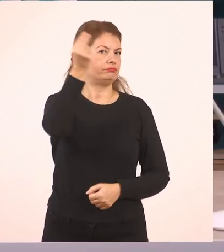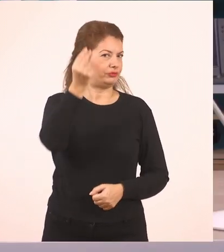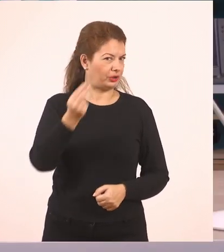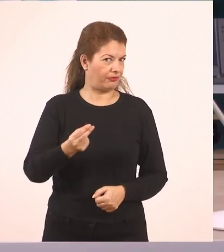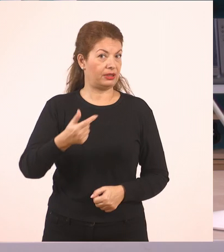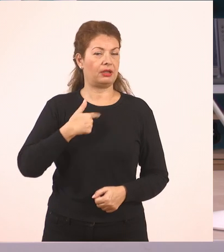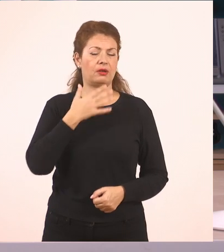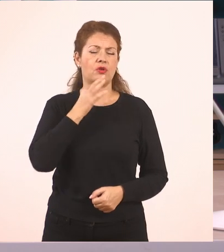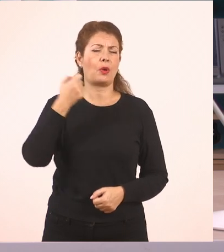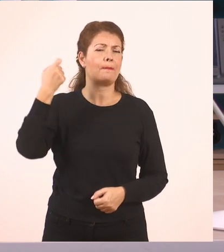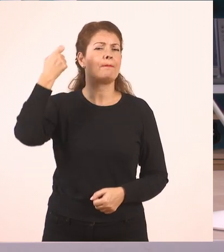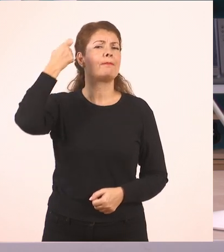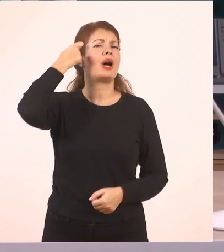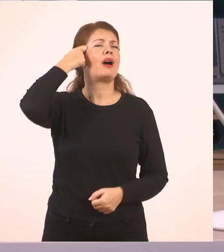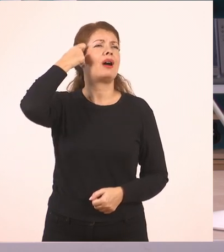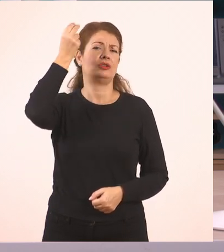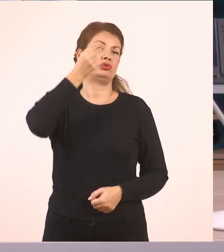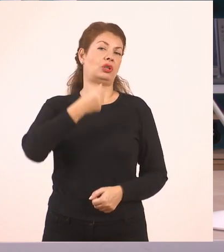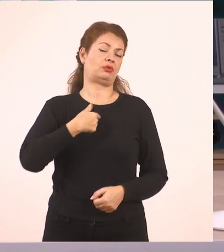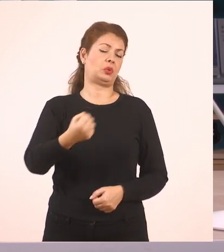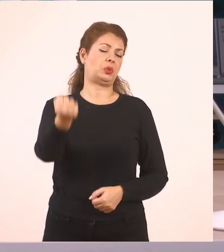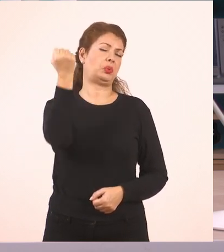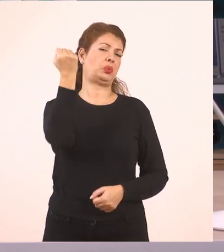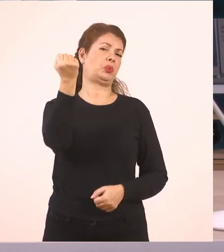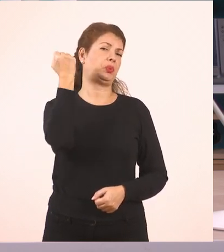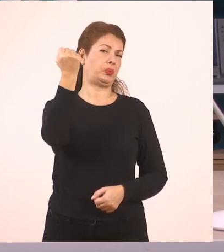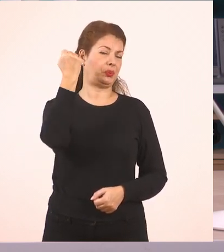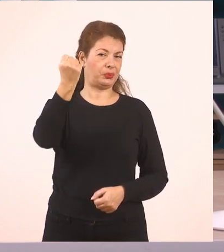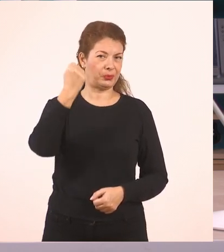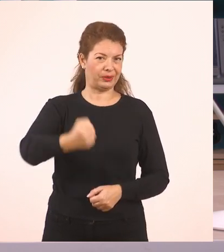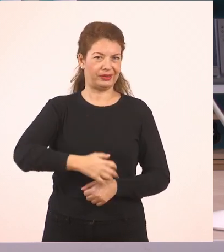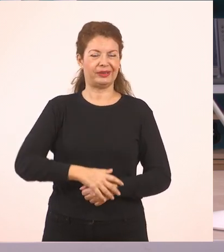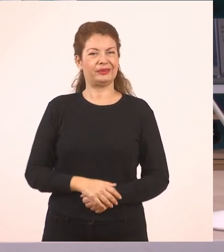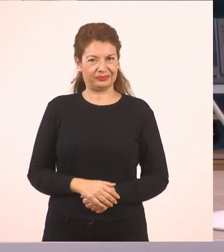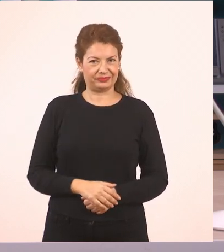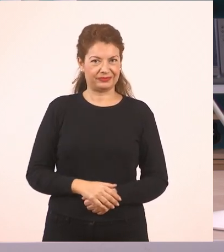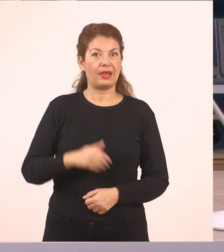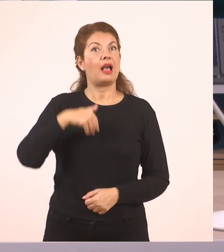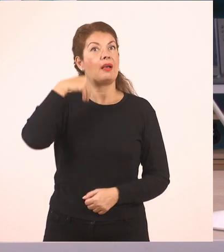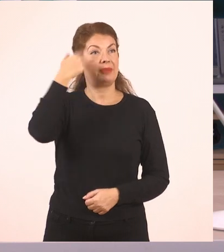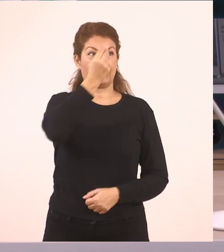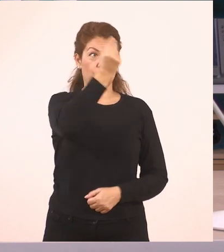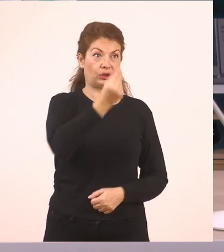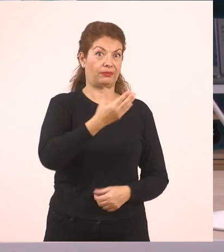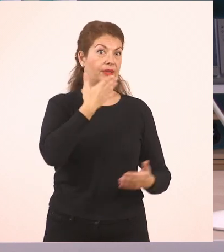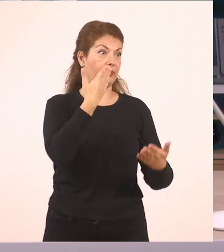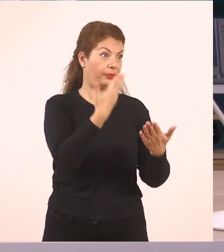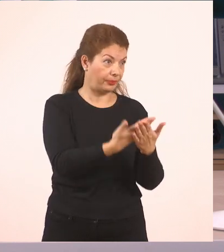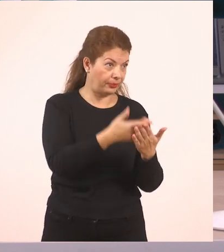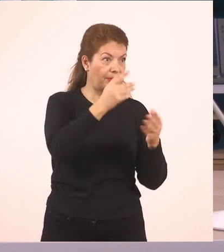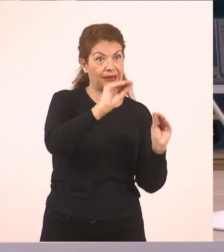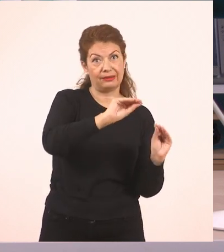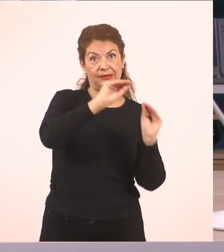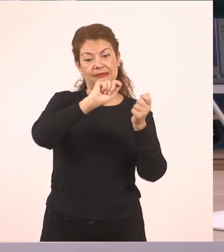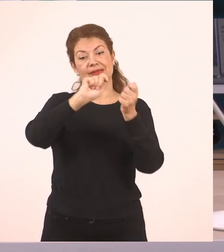καταλάβει είμαι και εξαιρετική ζωγράφος, και στη συνέχεια θα γράψουμε με αριθμούς, ότι